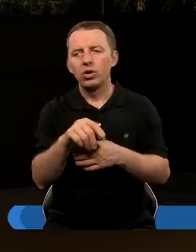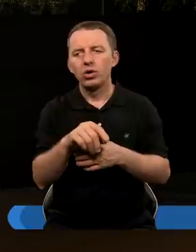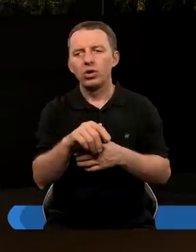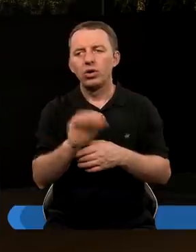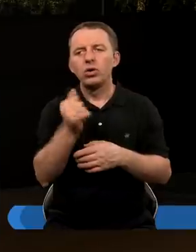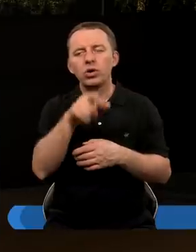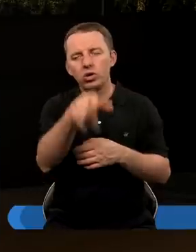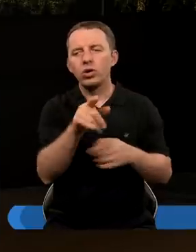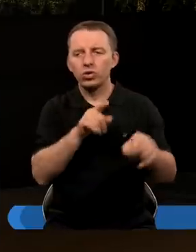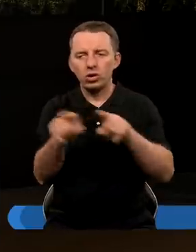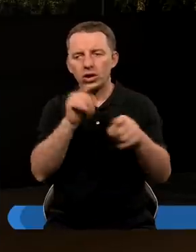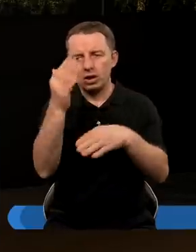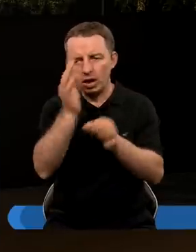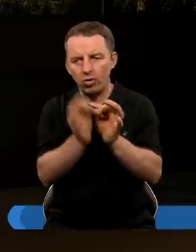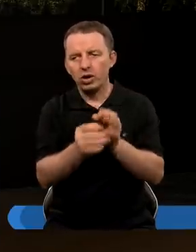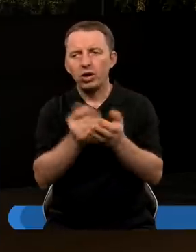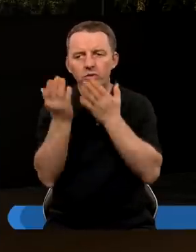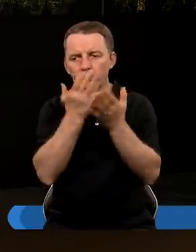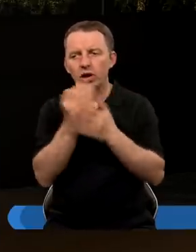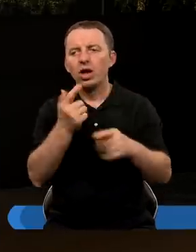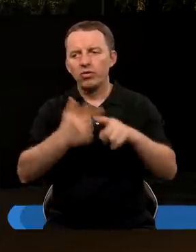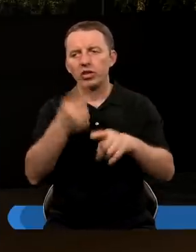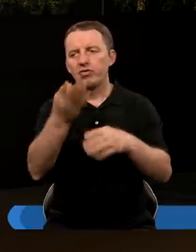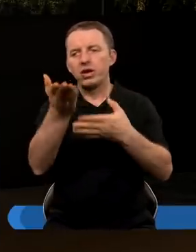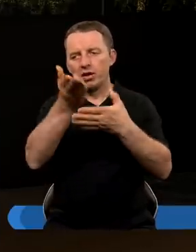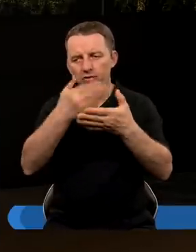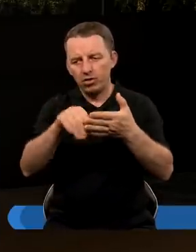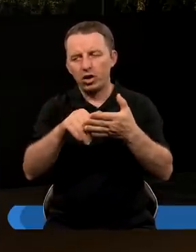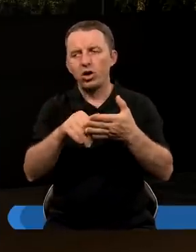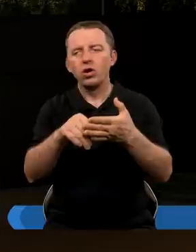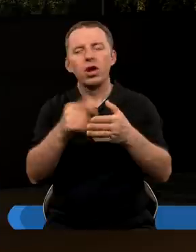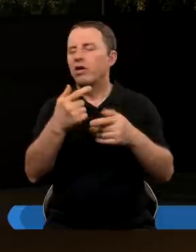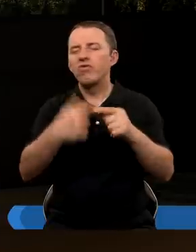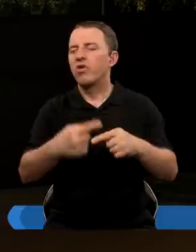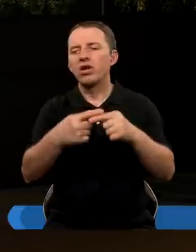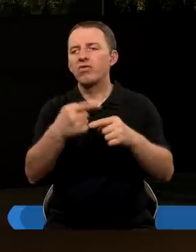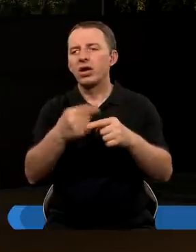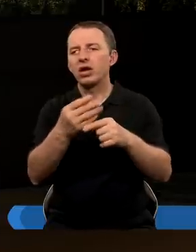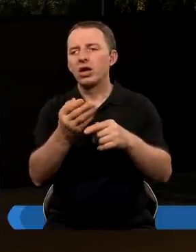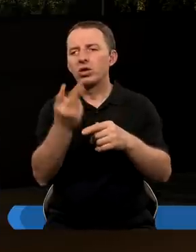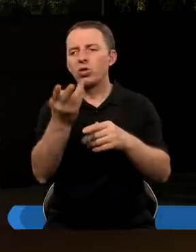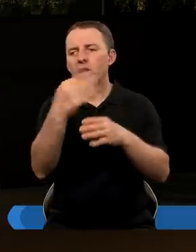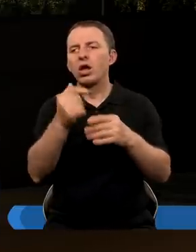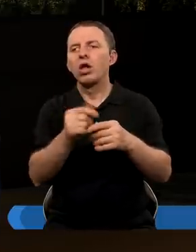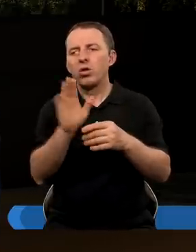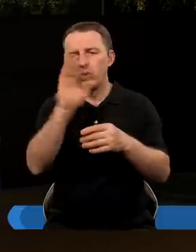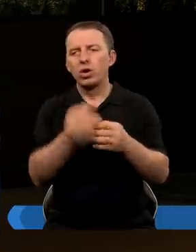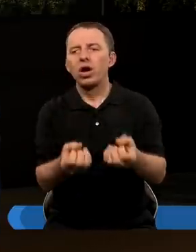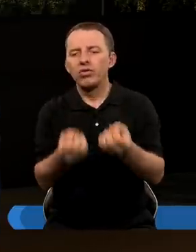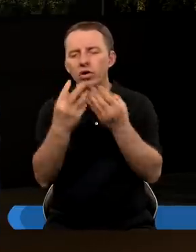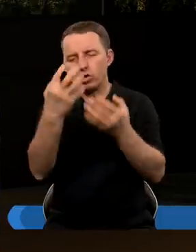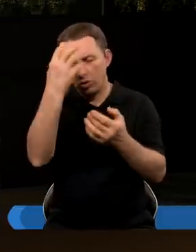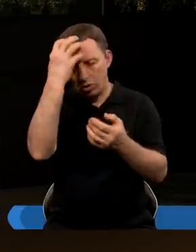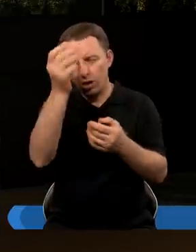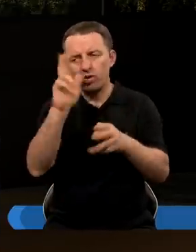co dokładnie to znaczy. Może przeczytam 34 werset tylko drugiego rozdziału. Zadnitych królów Bóg niebios